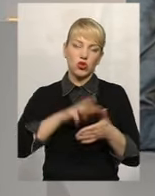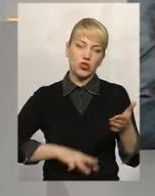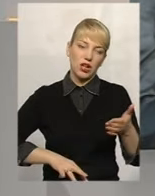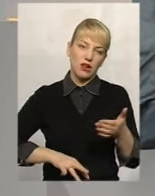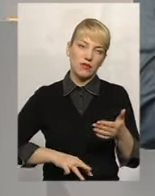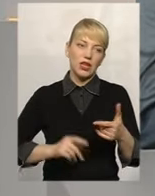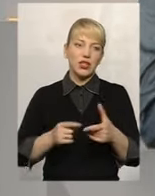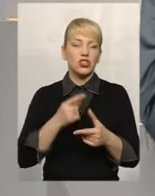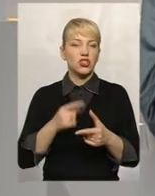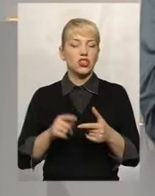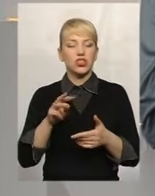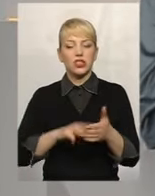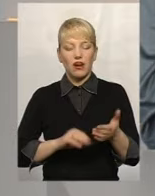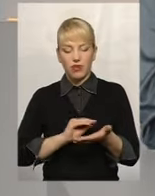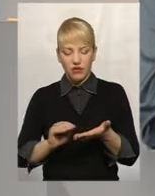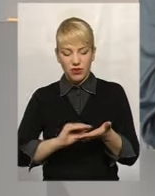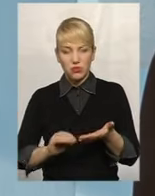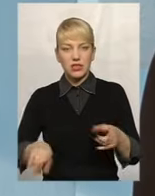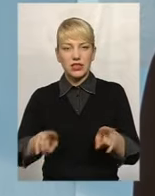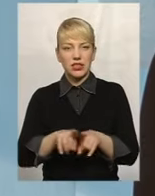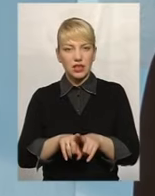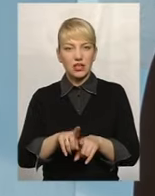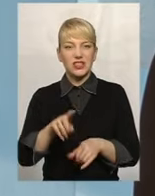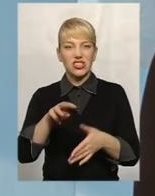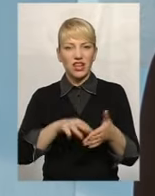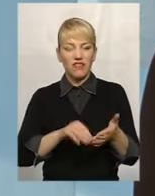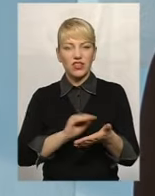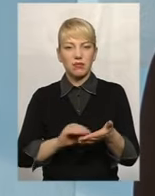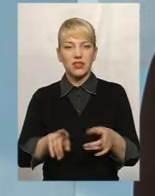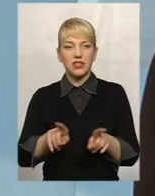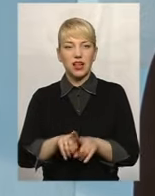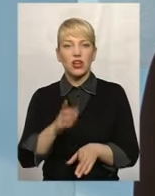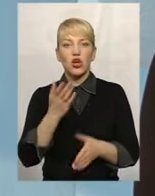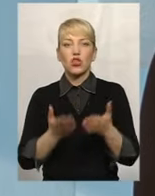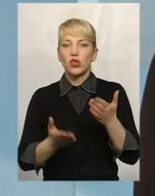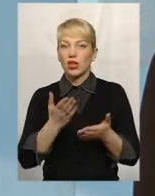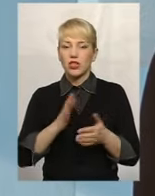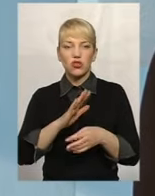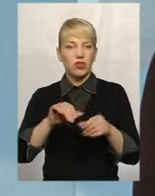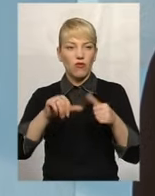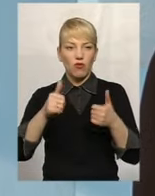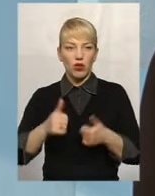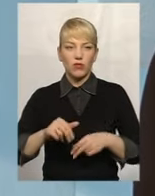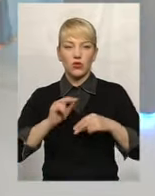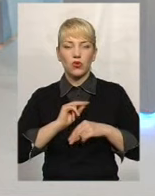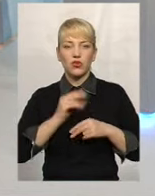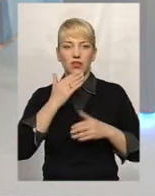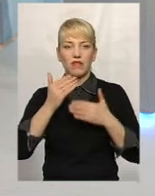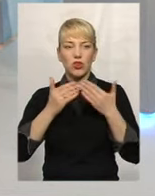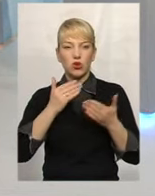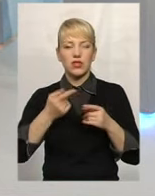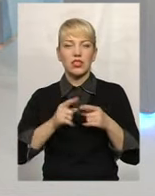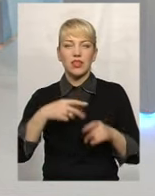Чи штрафи виписані таким чином, скажімо, штрафні санкції, що якщо не оформлені трудові відносини, це 30